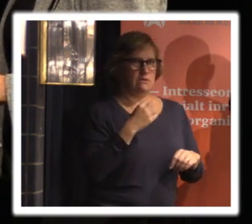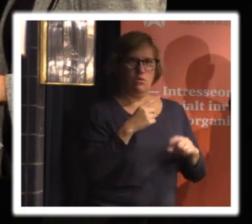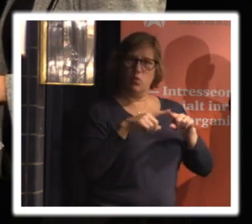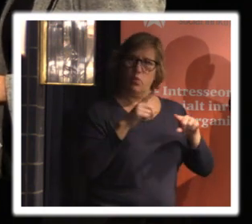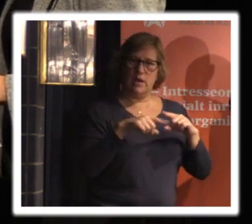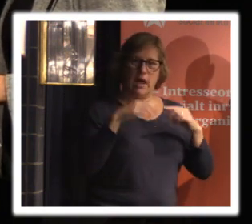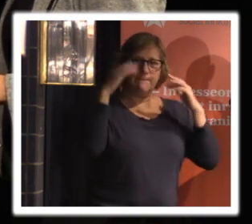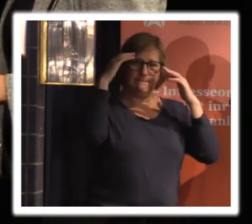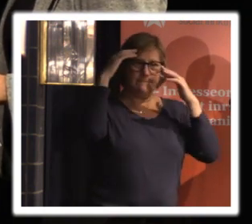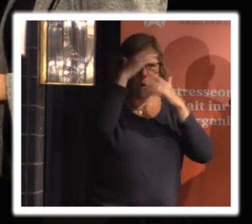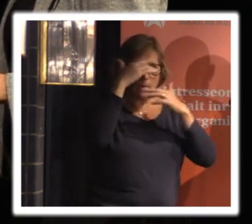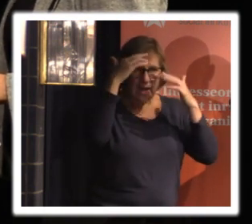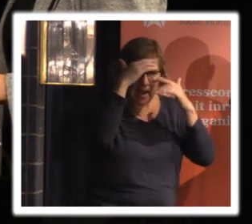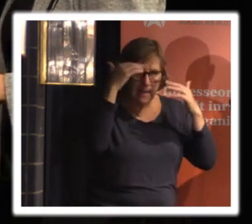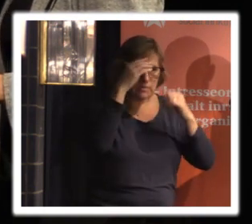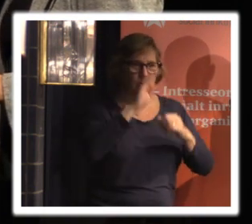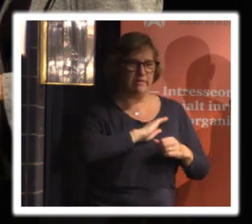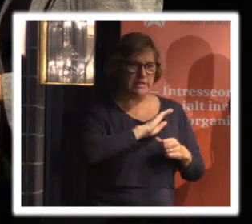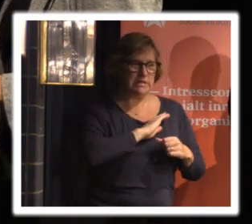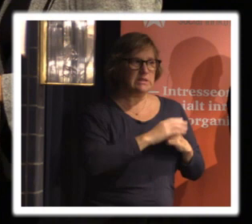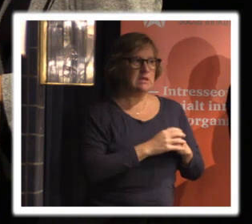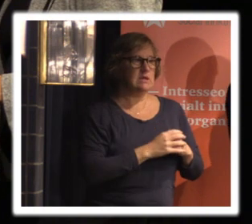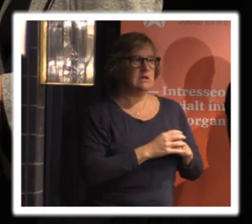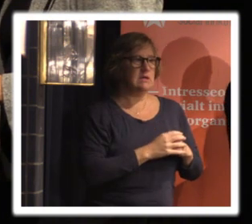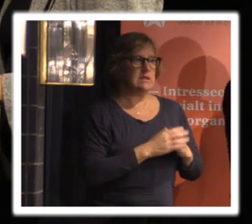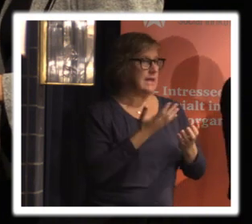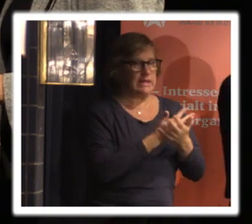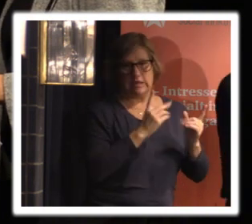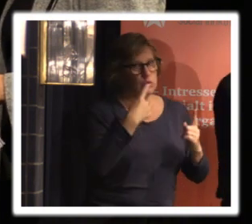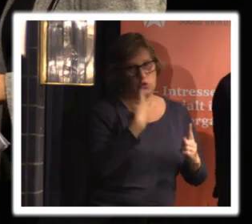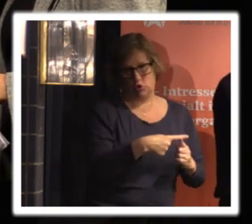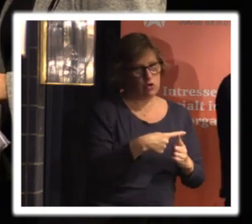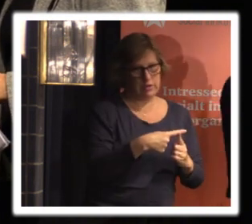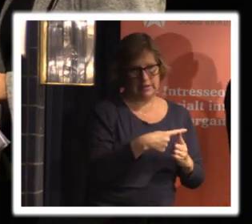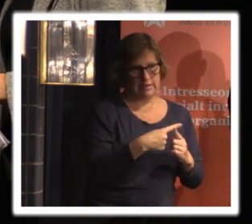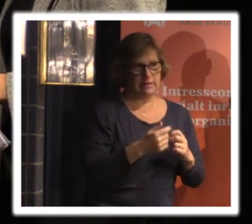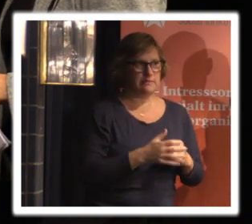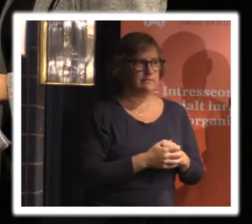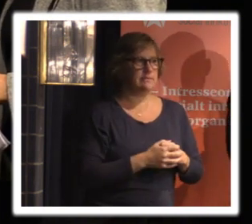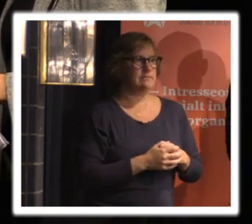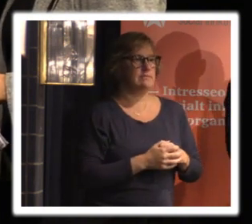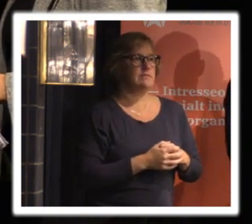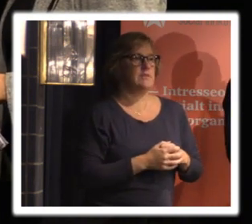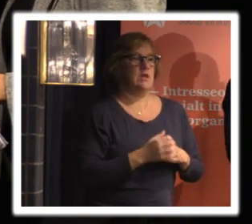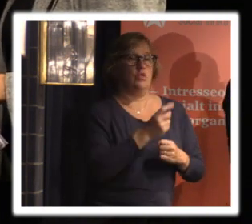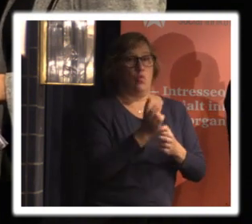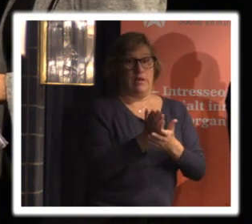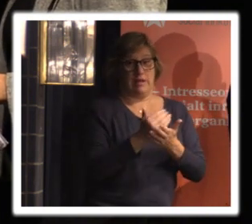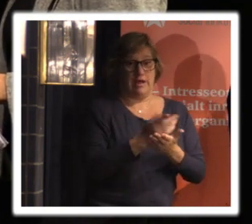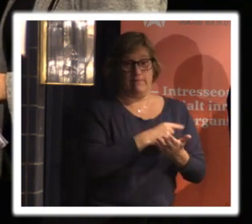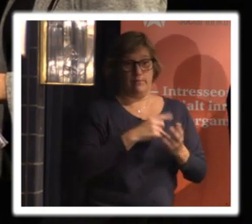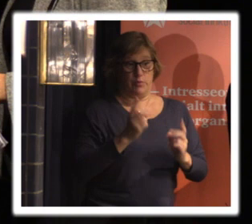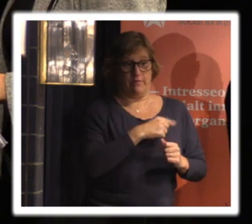problemen för att jag tycker att det inte är så tydligt och i vissa delar och där kan vi som